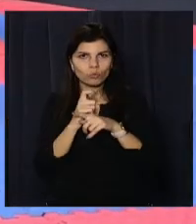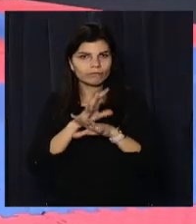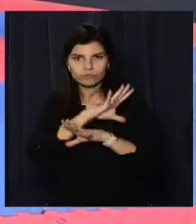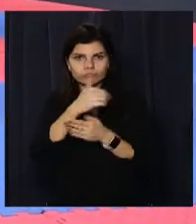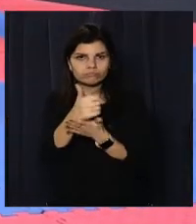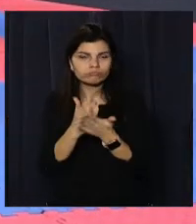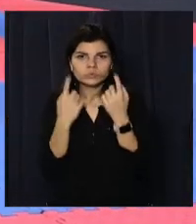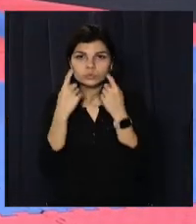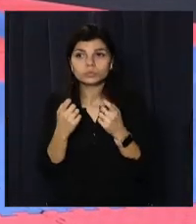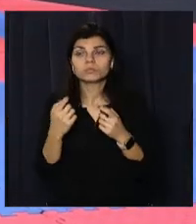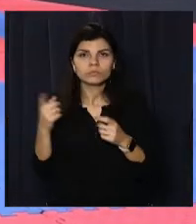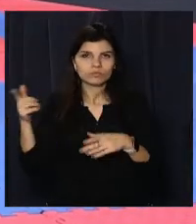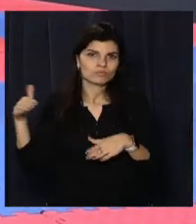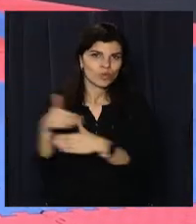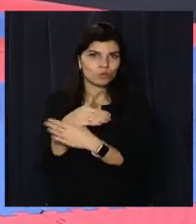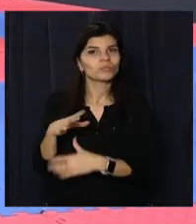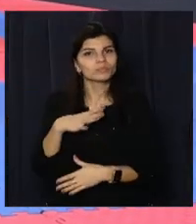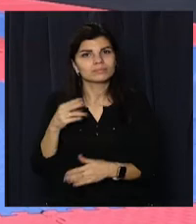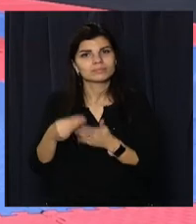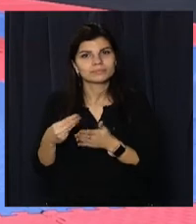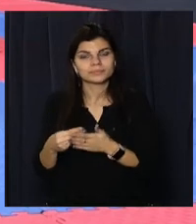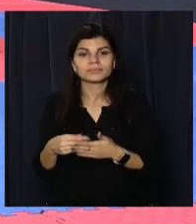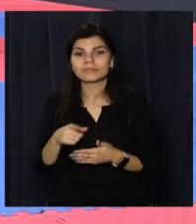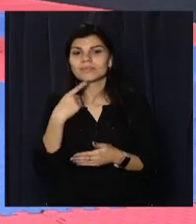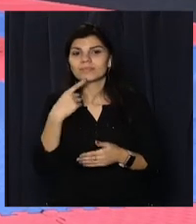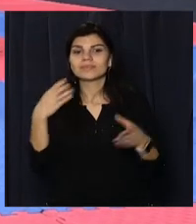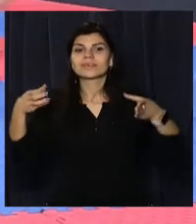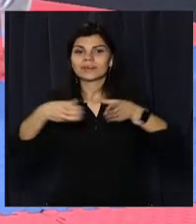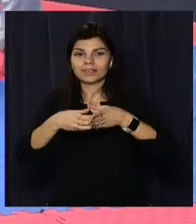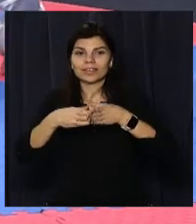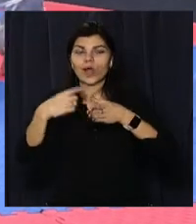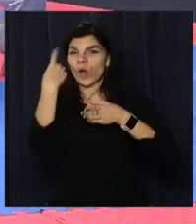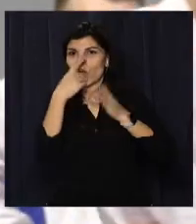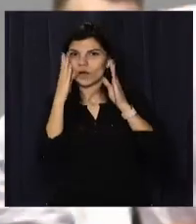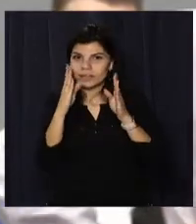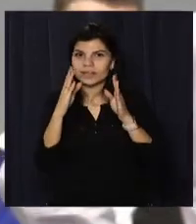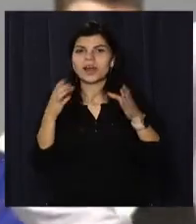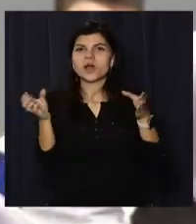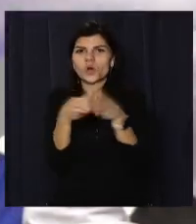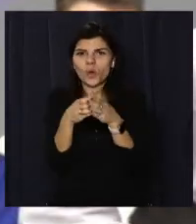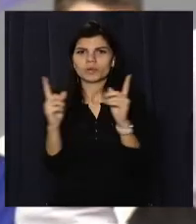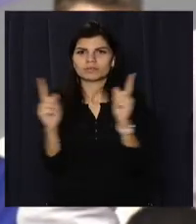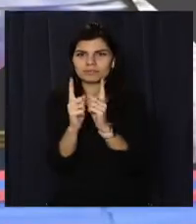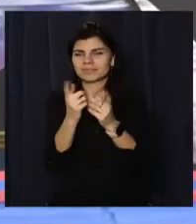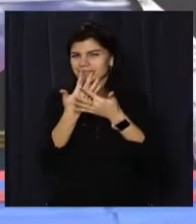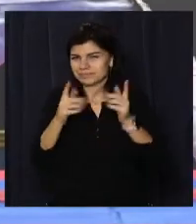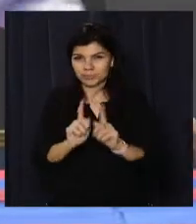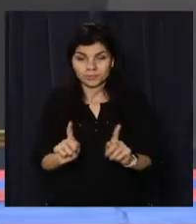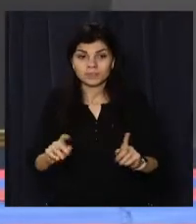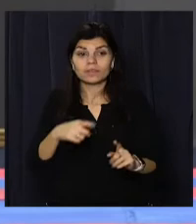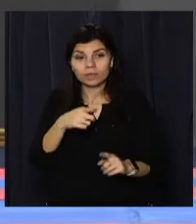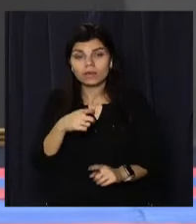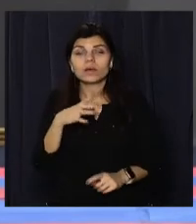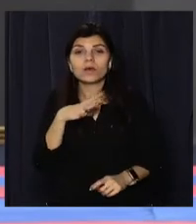Кубкові змагання пройшли в розділах командне ката, командне коміте, особисти ката, особисти коміте. Переможці та